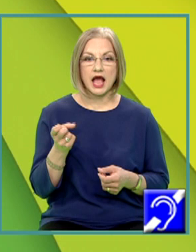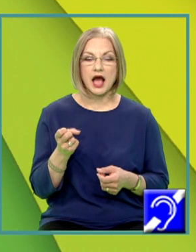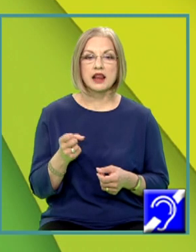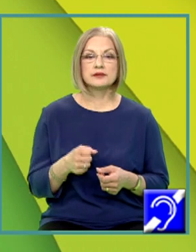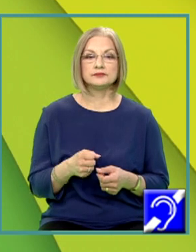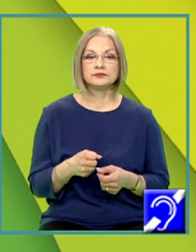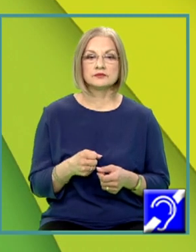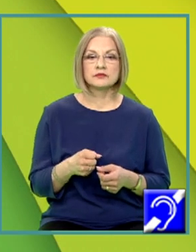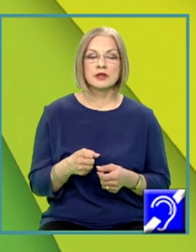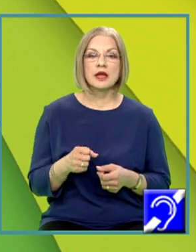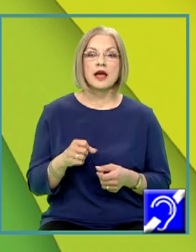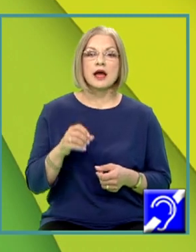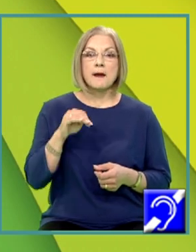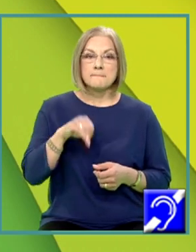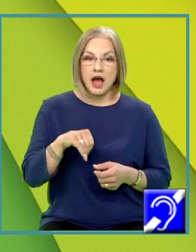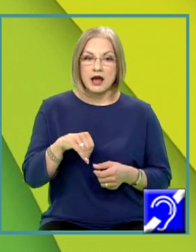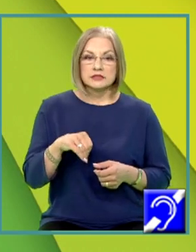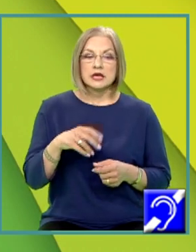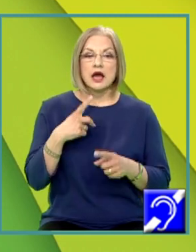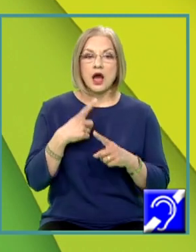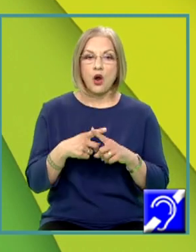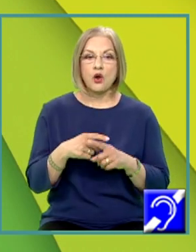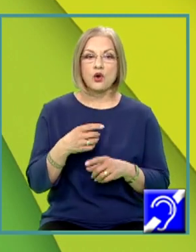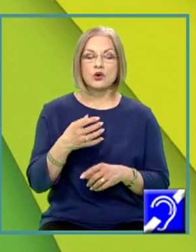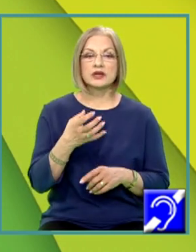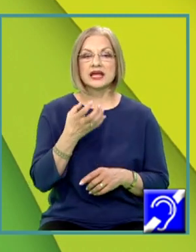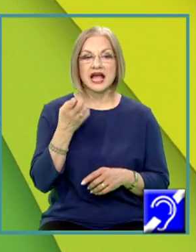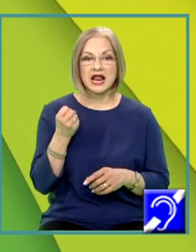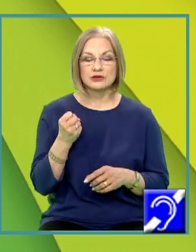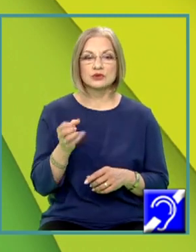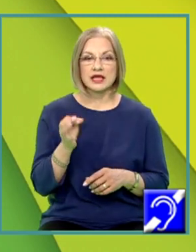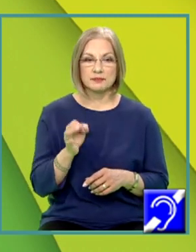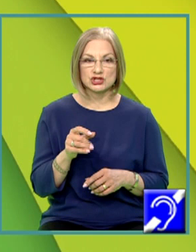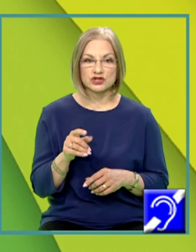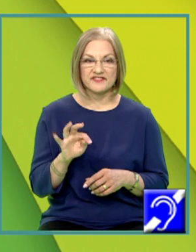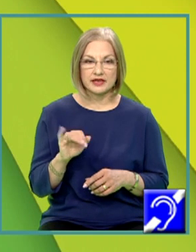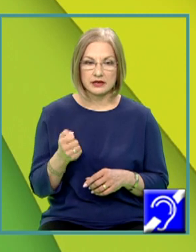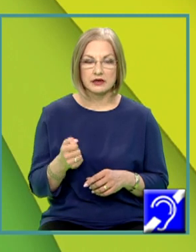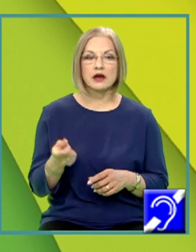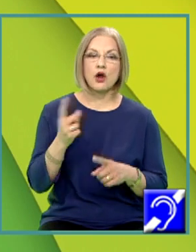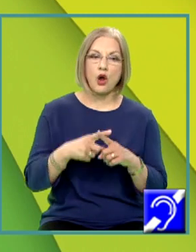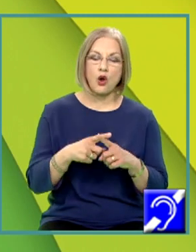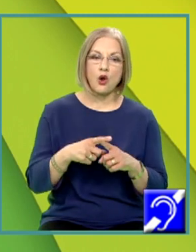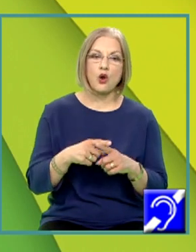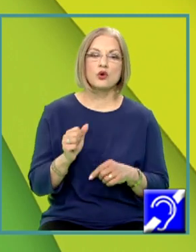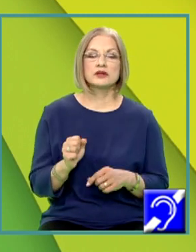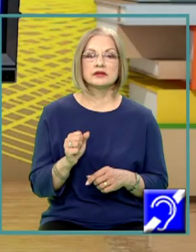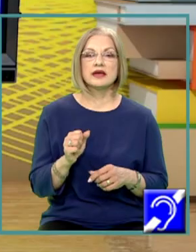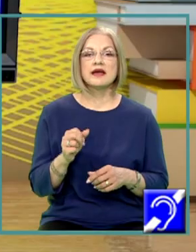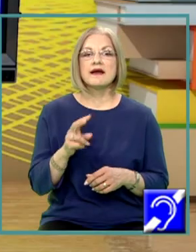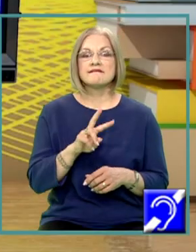masa ori căldura specifică ori variația temperaturii.